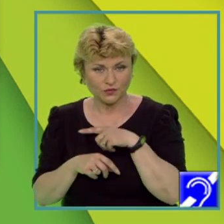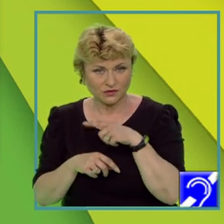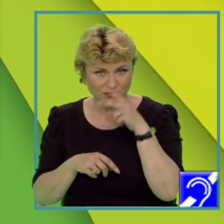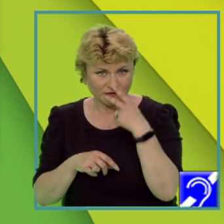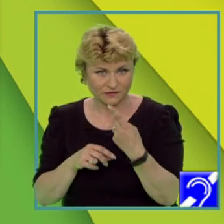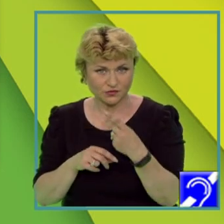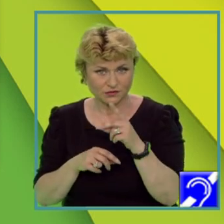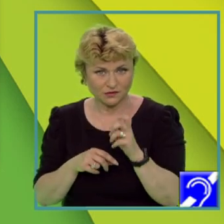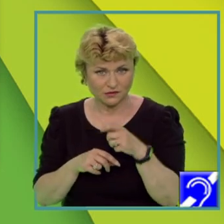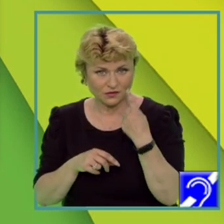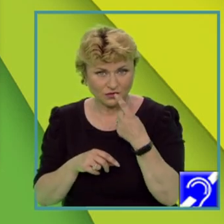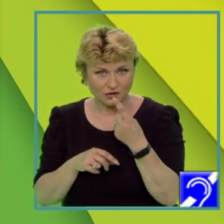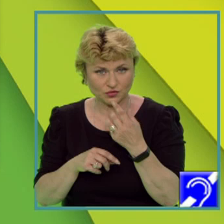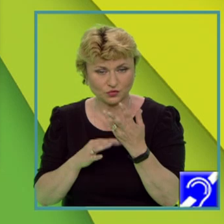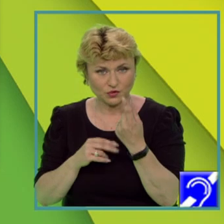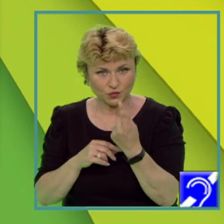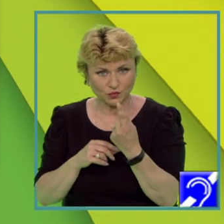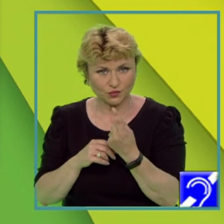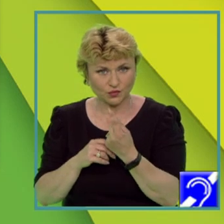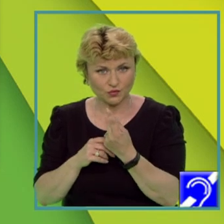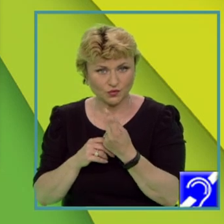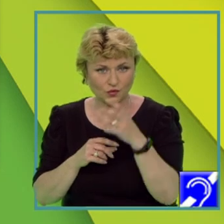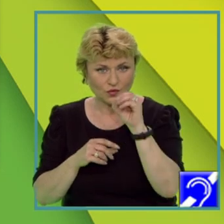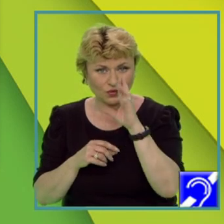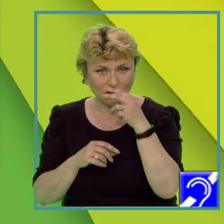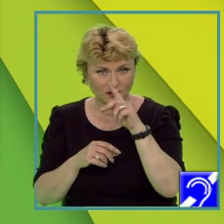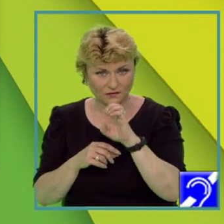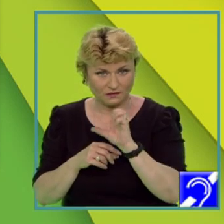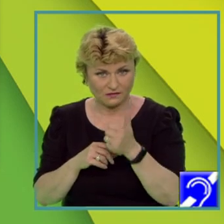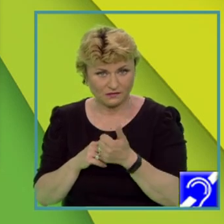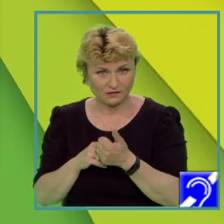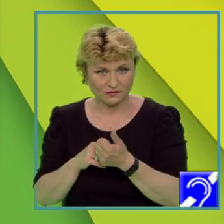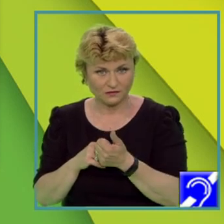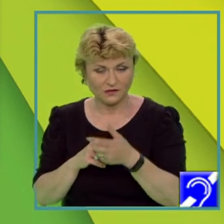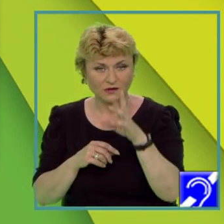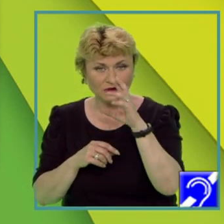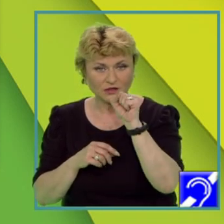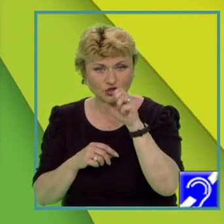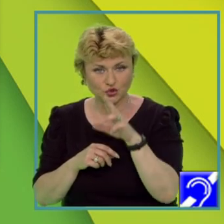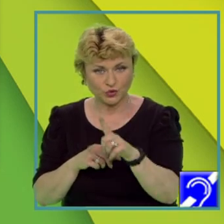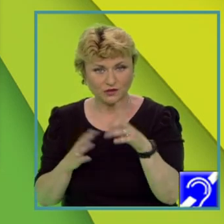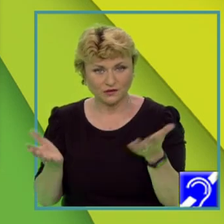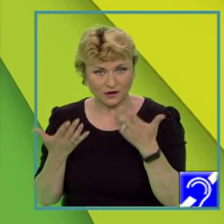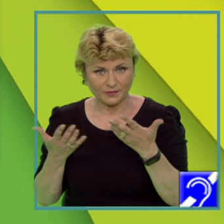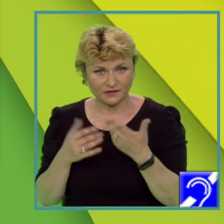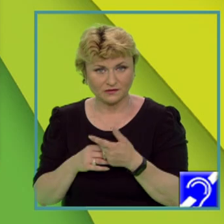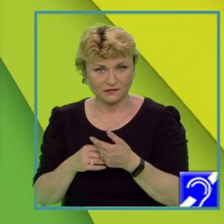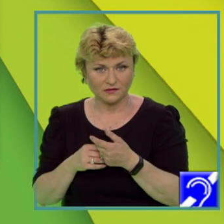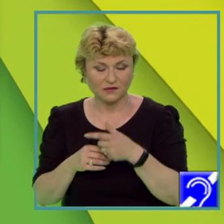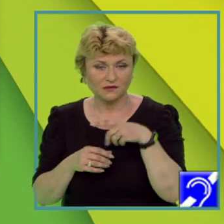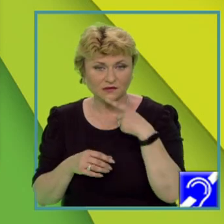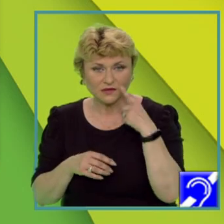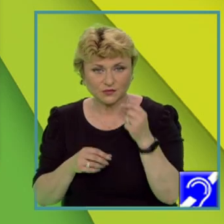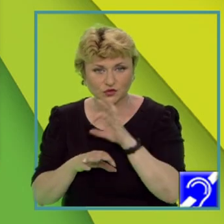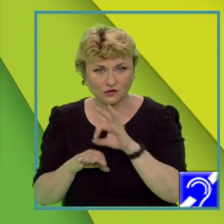Iată orașul cu numărul 1 este vorba de ora de a străbătut D crișul repede. Răspunsul corect este 3D.